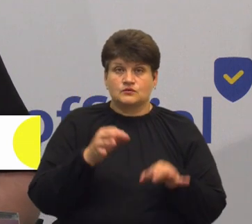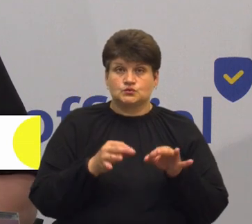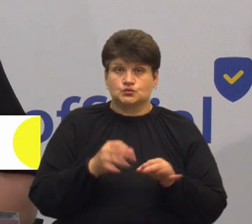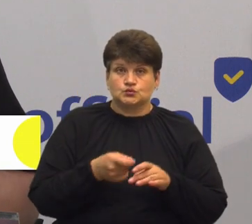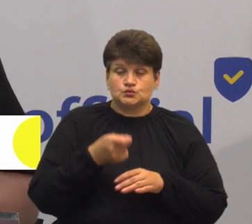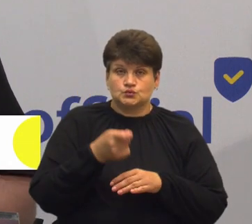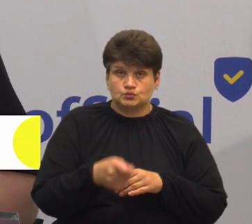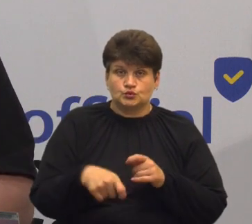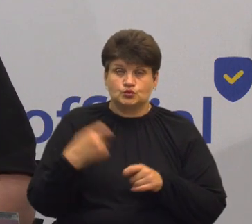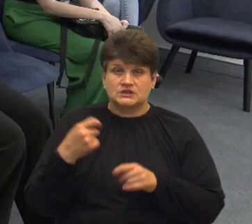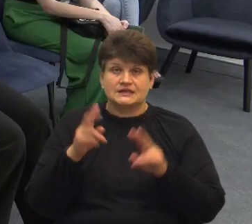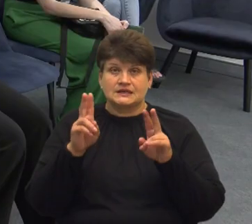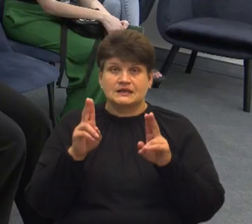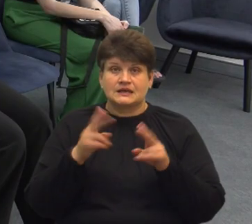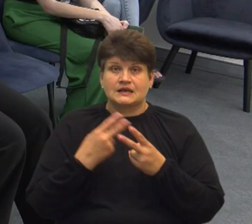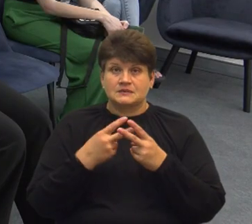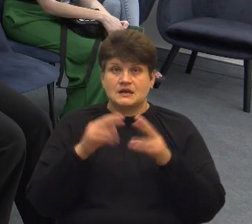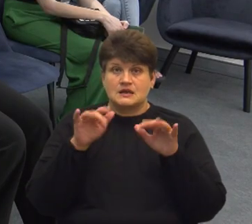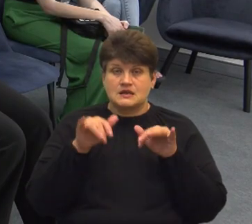порушена кримінальна справа за державну зраду.